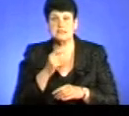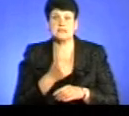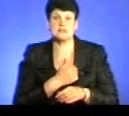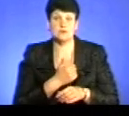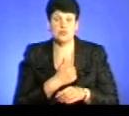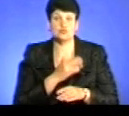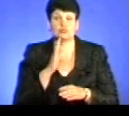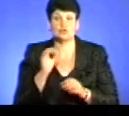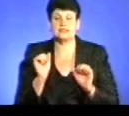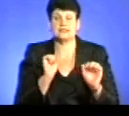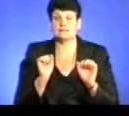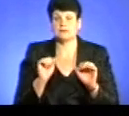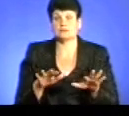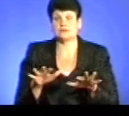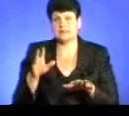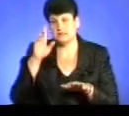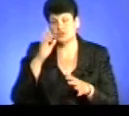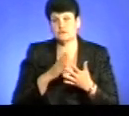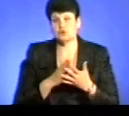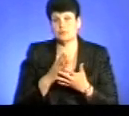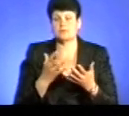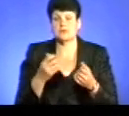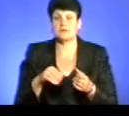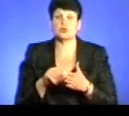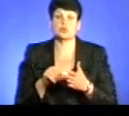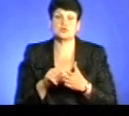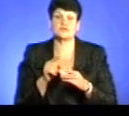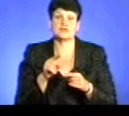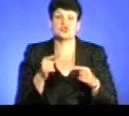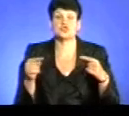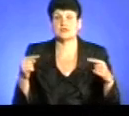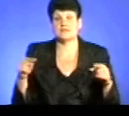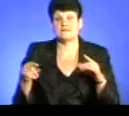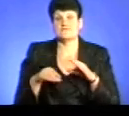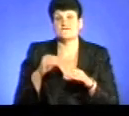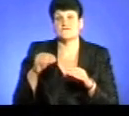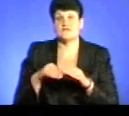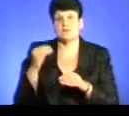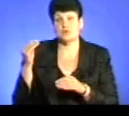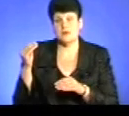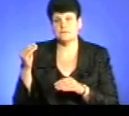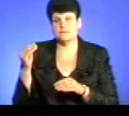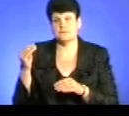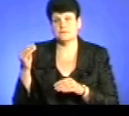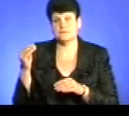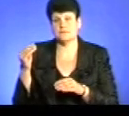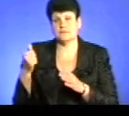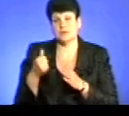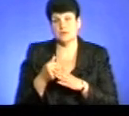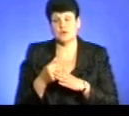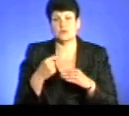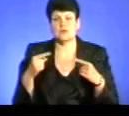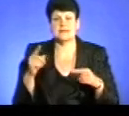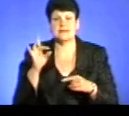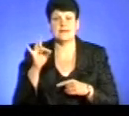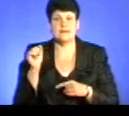посісти керівні посади на Держслужбі або брати участь в тих чи інших виборах до тих чи інших